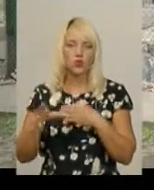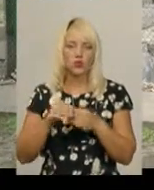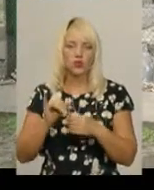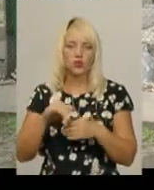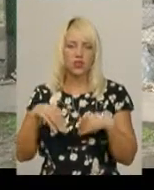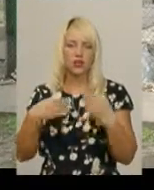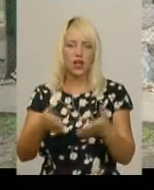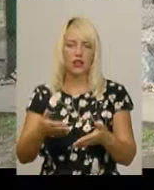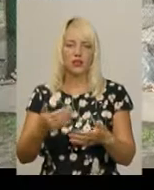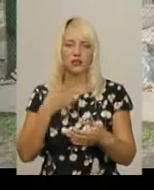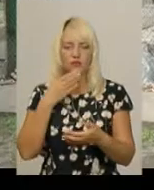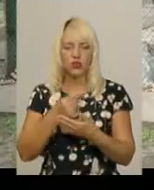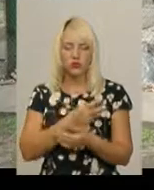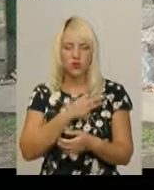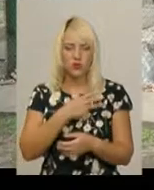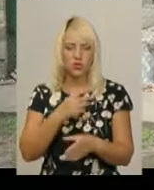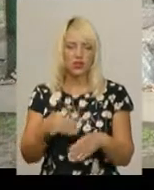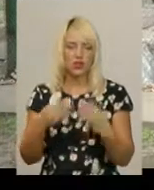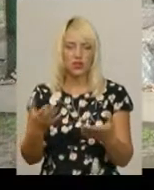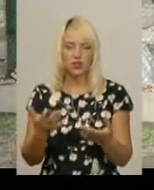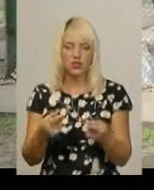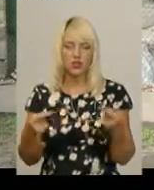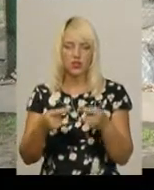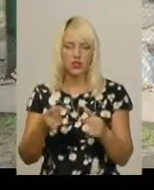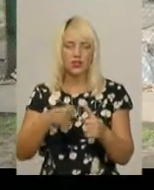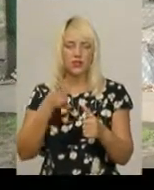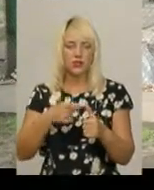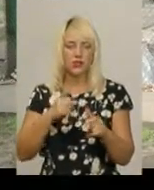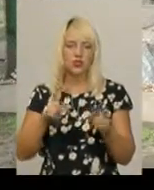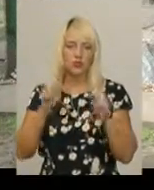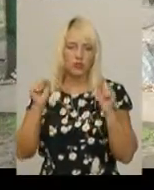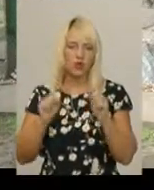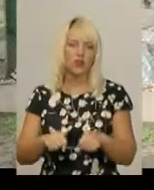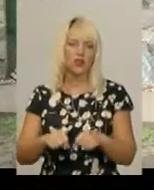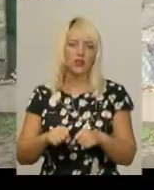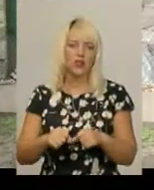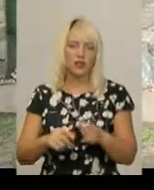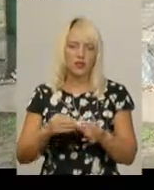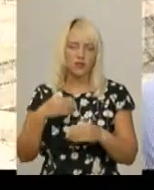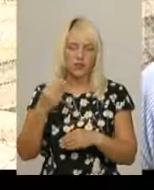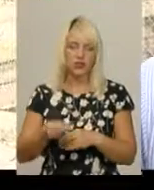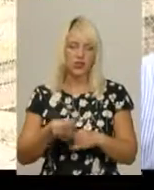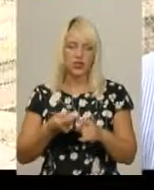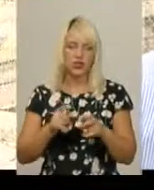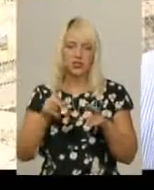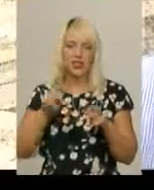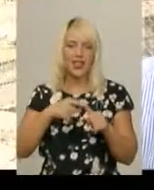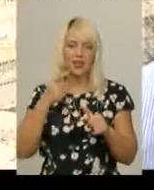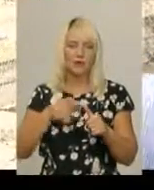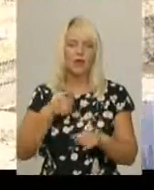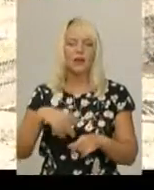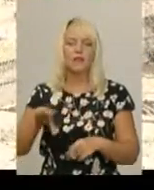побажання висловили, надали їм якесь конкретне ім'я, щоб ми могли їм присвоїти своє ім'я. Всі, хто